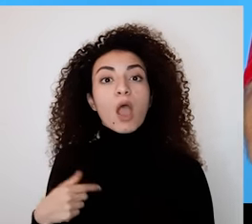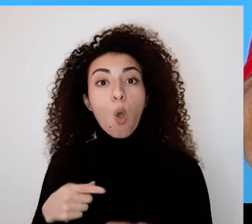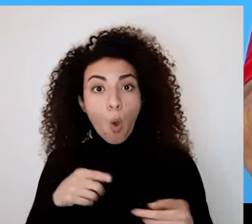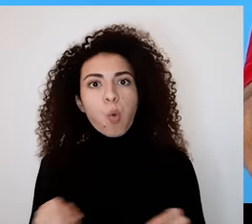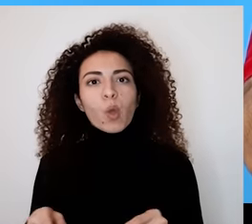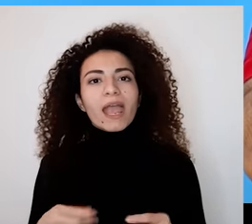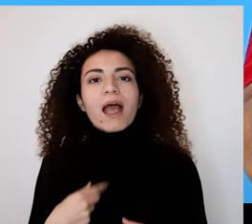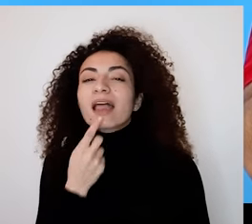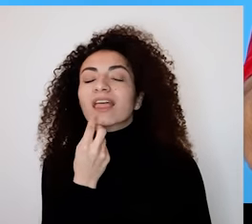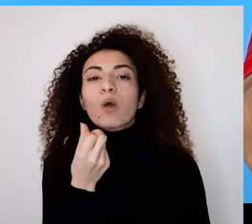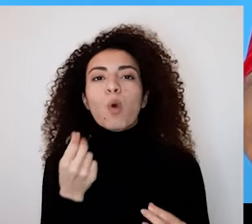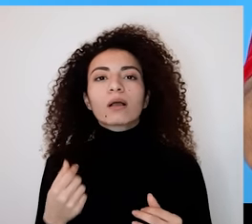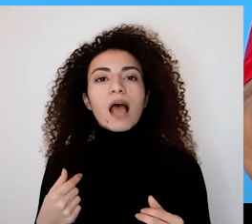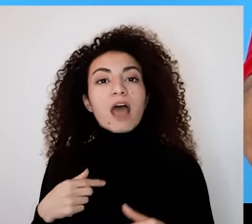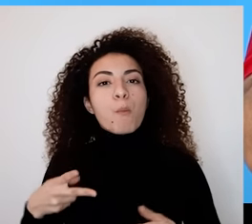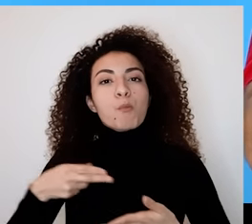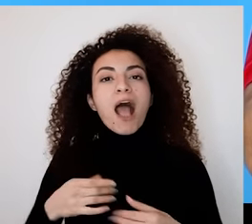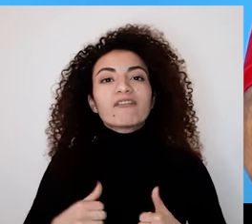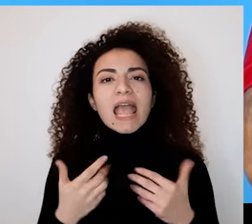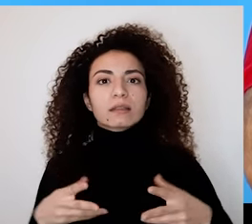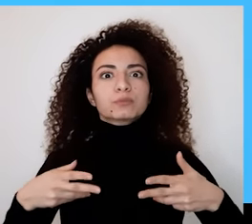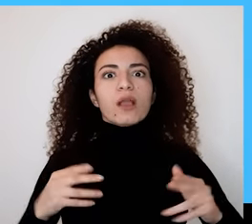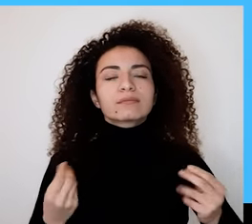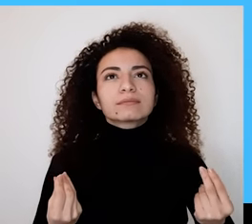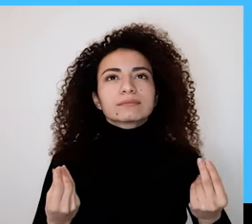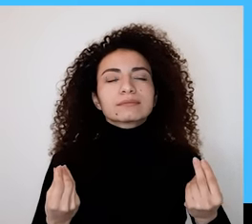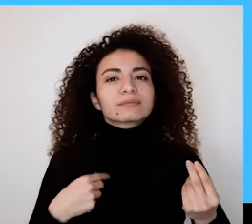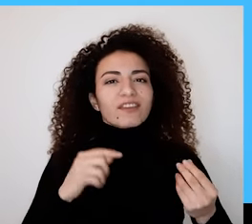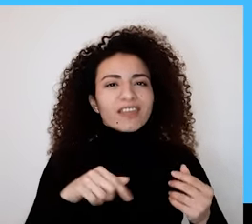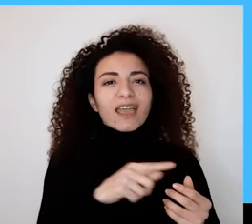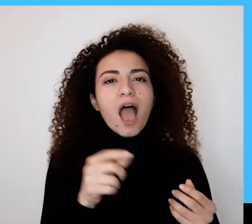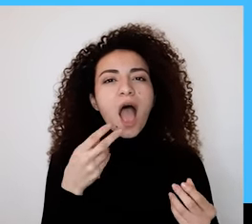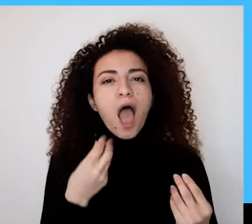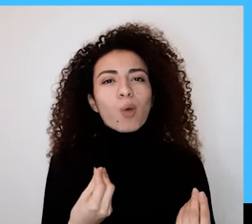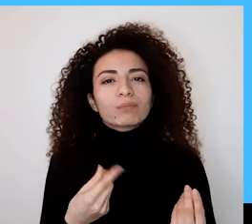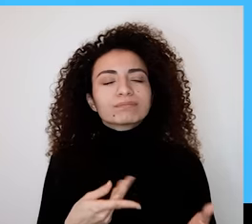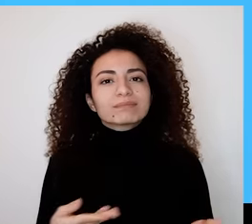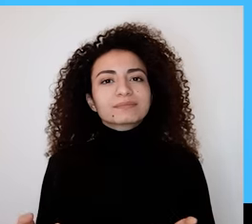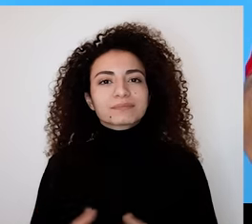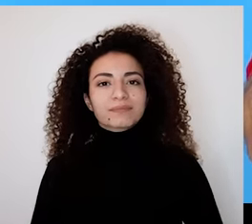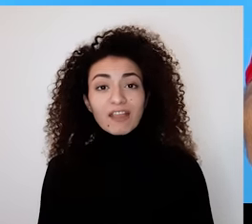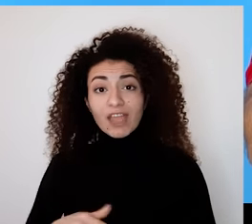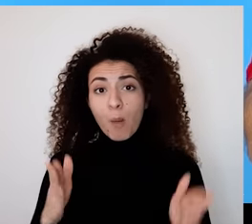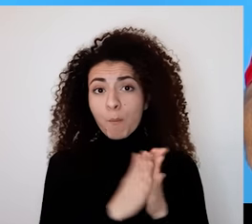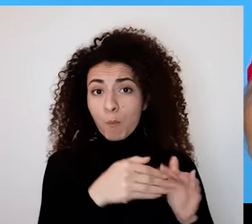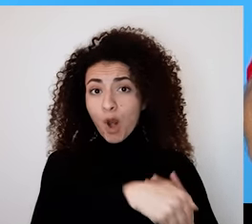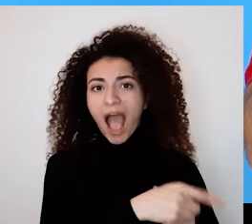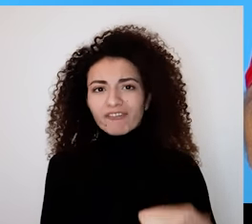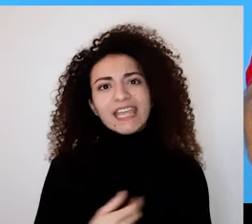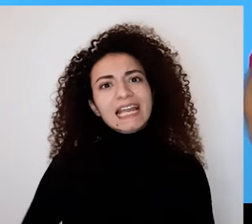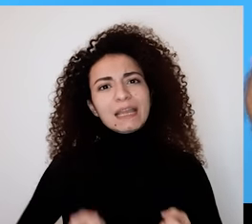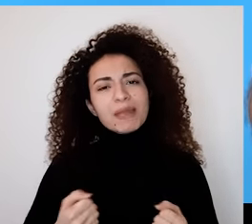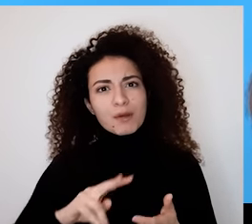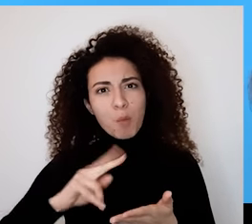لكل الخير واللذة والفرح يلي بوصلني من خلاله لتعرفوا تكتشفي أكتر على الأمتنين والتذوق بدأيكي تكتشفي